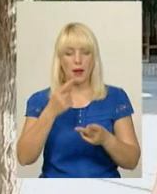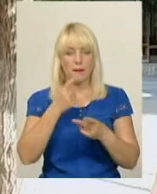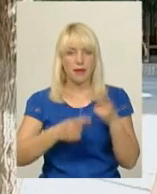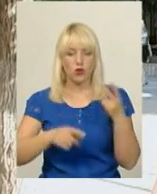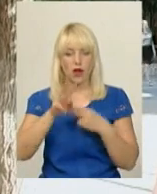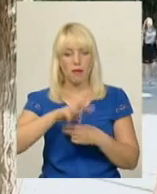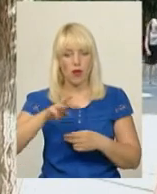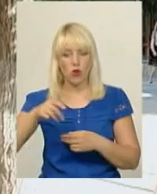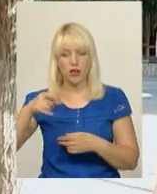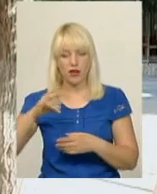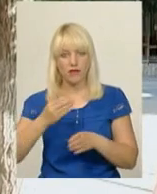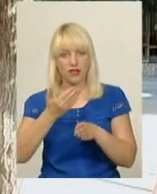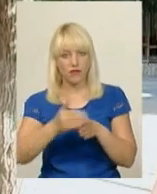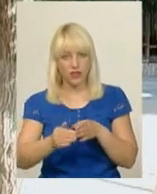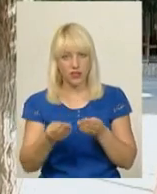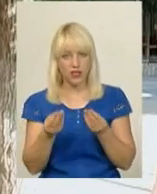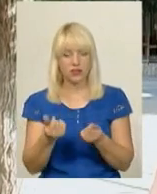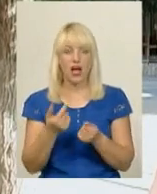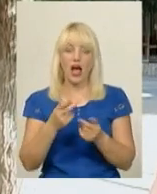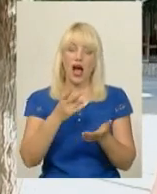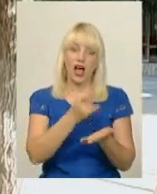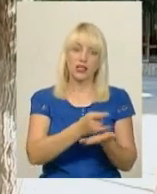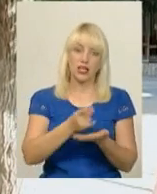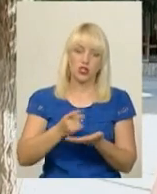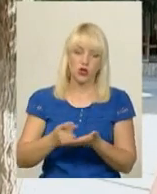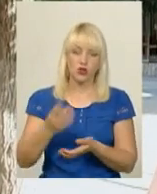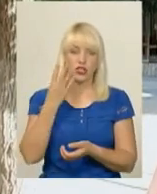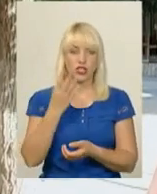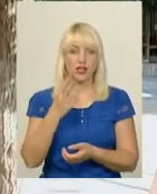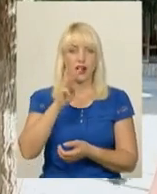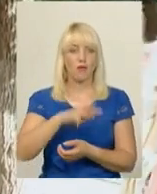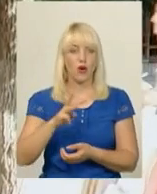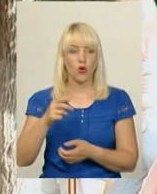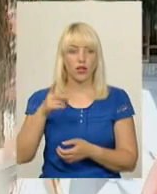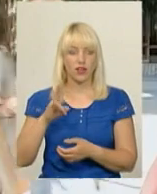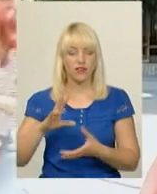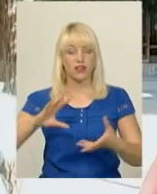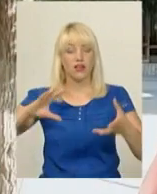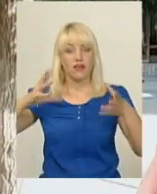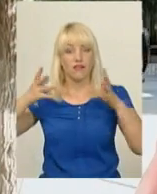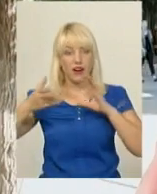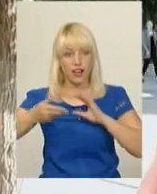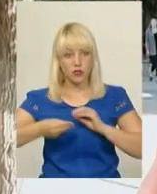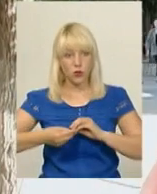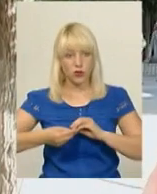саму стоянку трішки більше 4 мільйонів гривень. В результаті